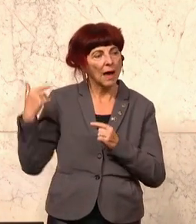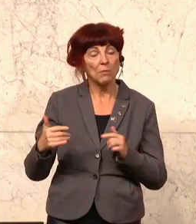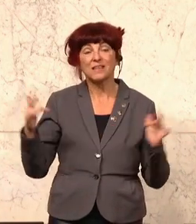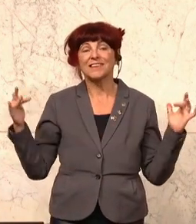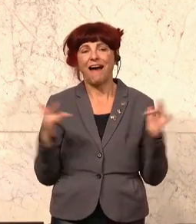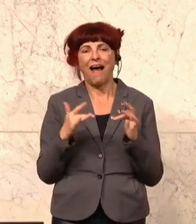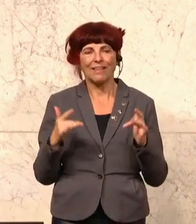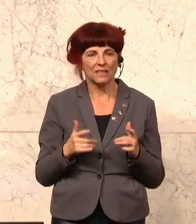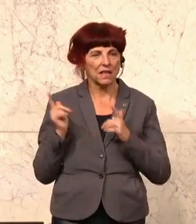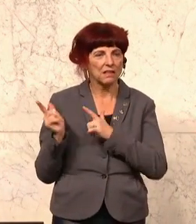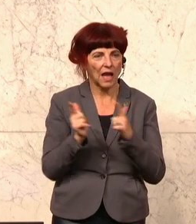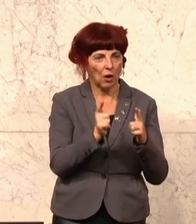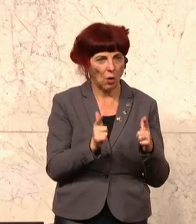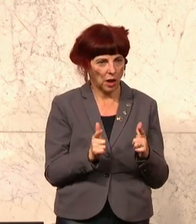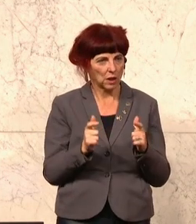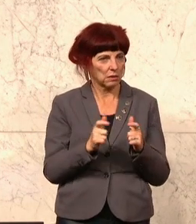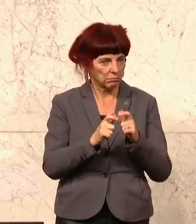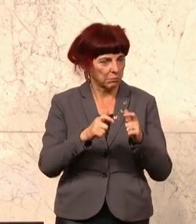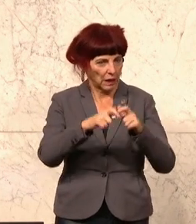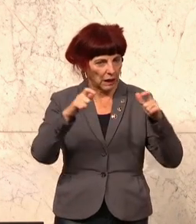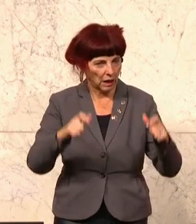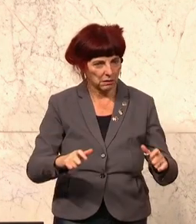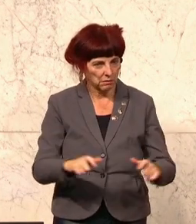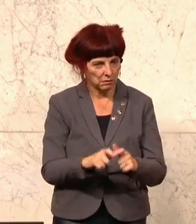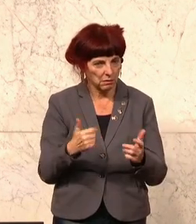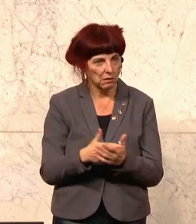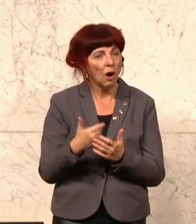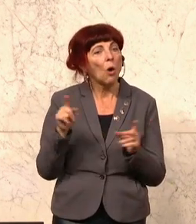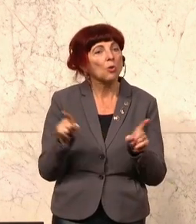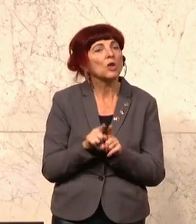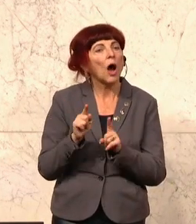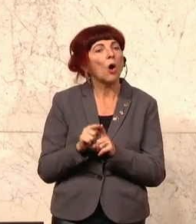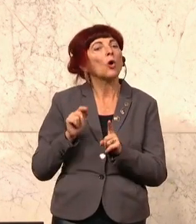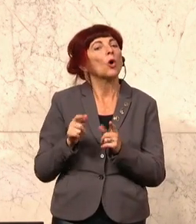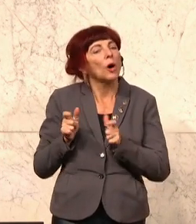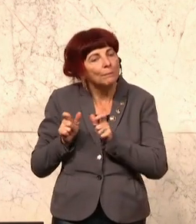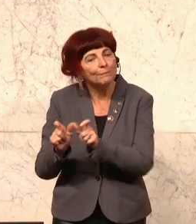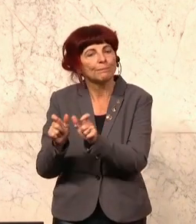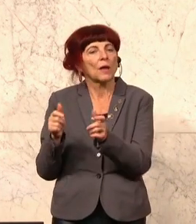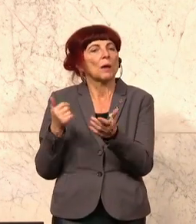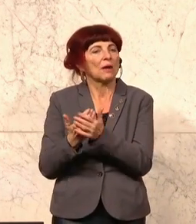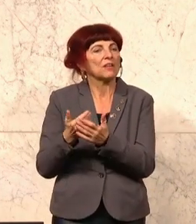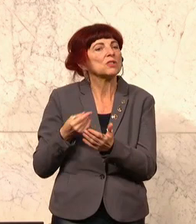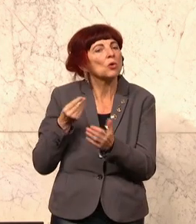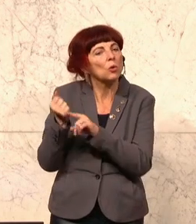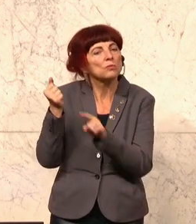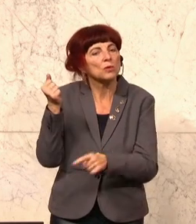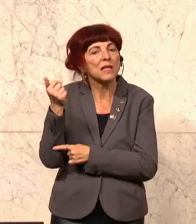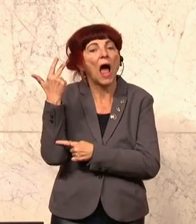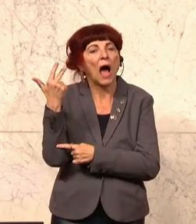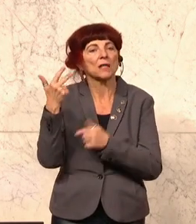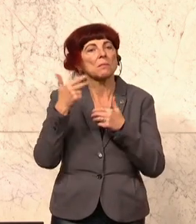verschärft, sondern wir haben auch Mittel für die Extremismusprävention in Höhe von 8 Millionen Euro jährlich beschlossen für umfangreiche soziale